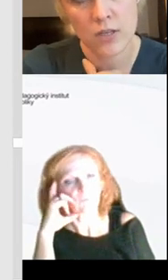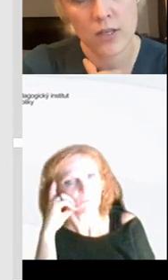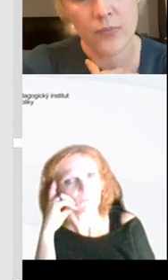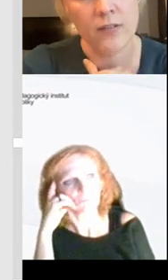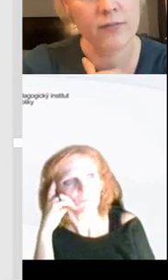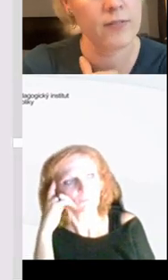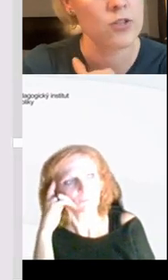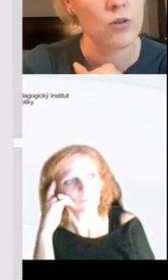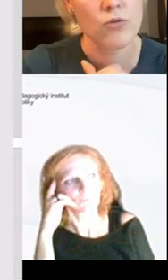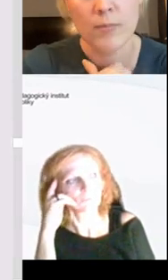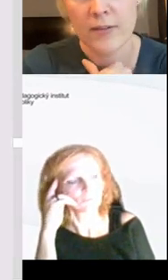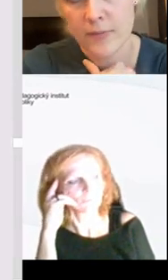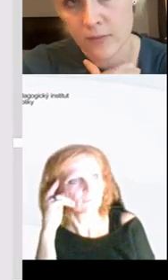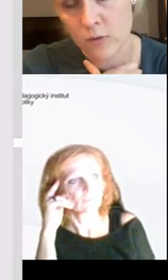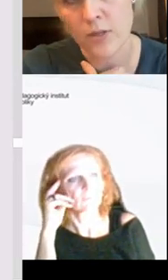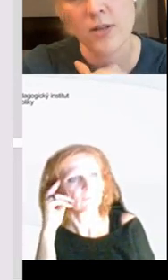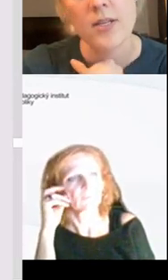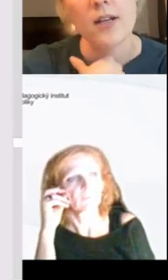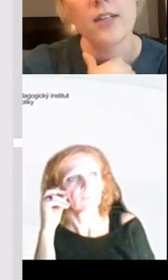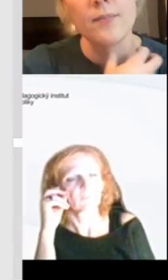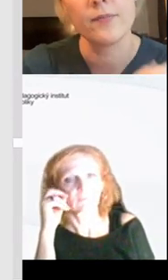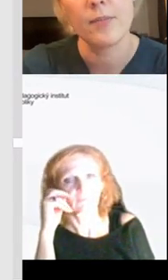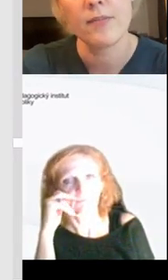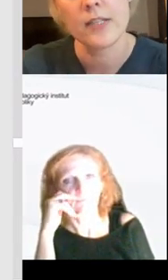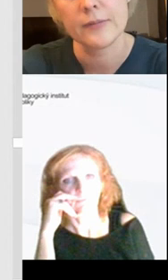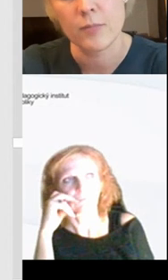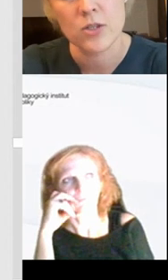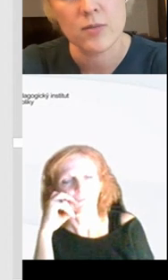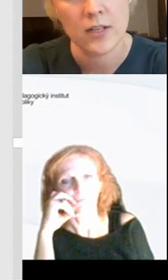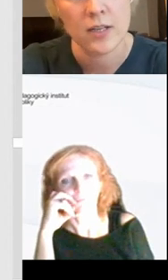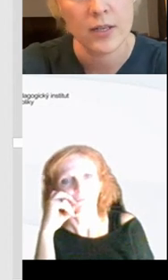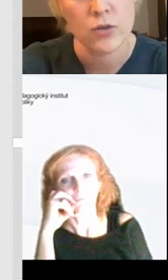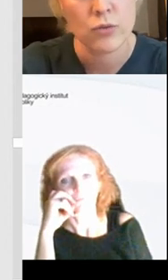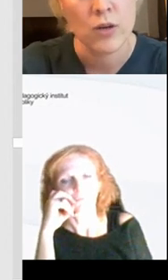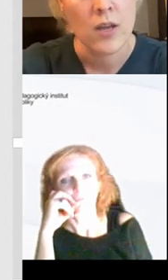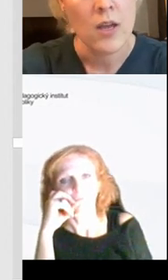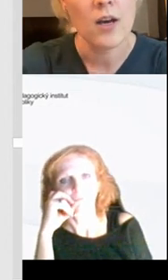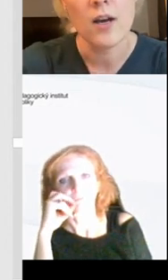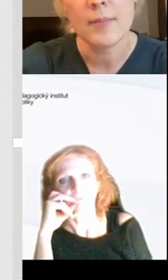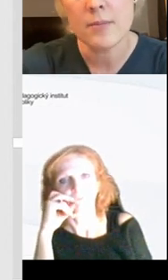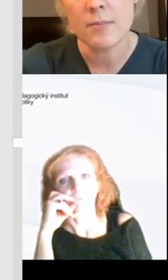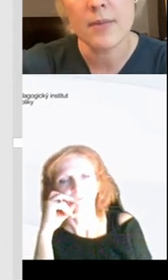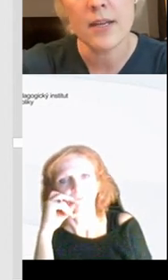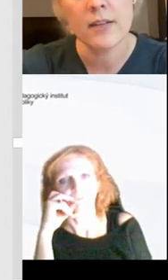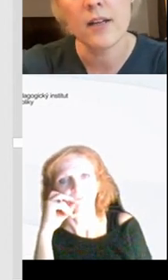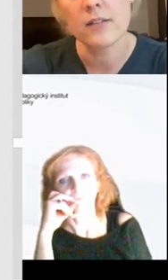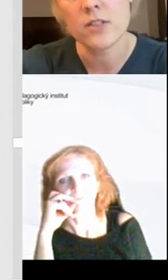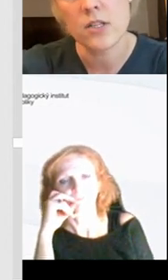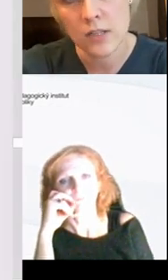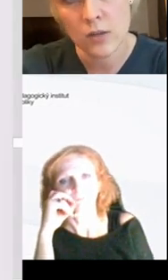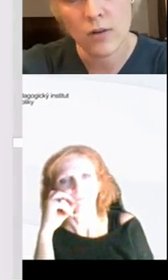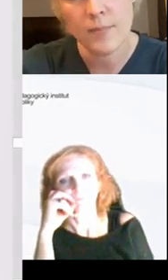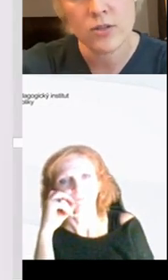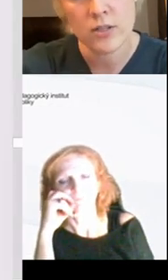žákovské knižky, většinou už to mají v tom běžném základním vybavení, tom běžném základním balíčku. My třeba jsme